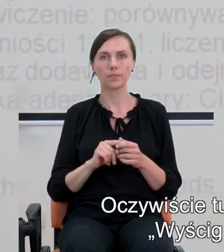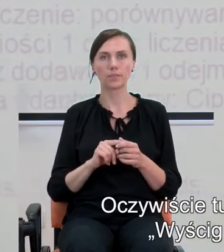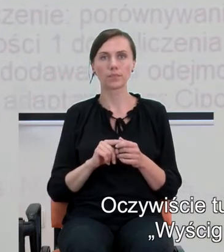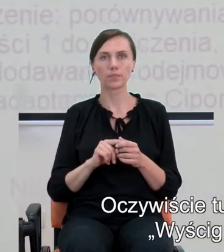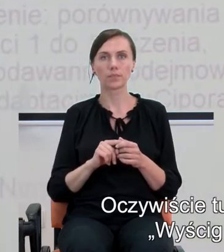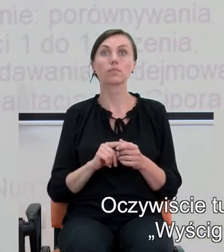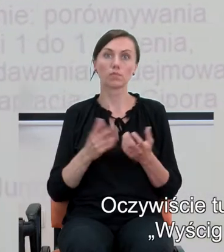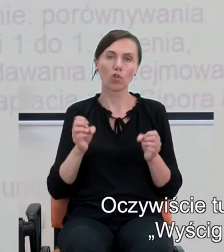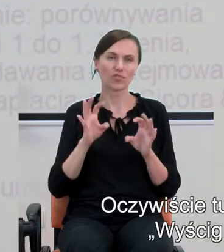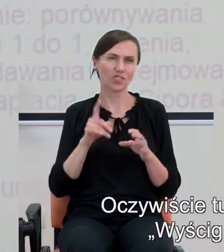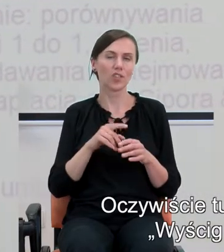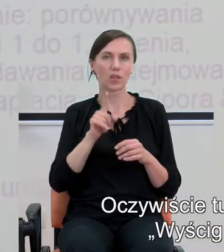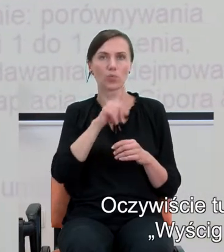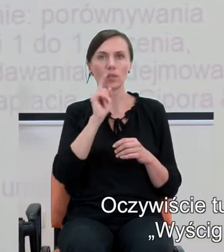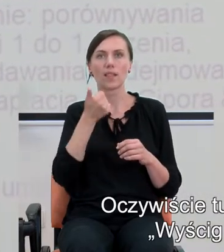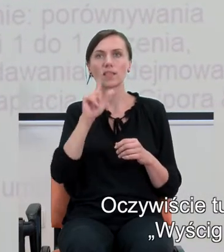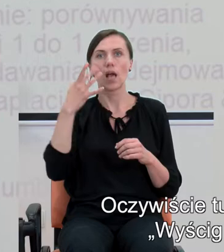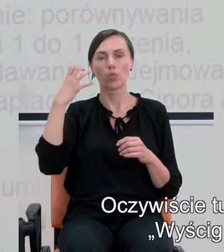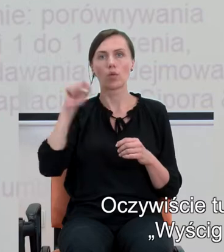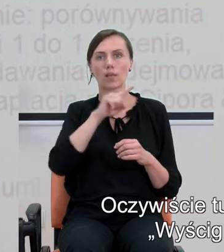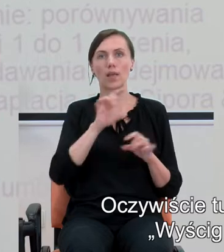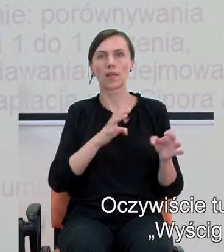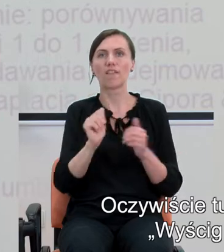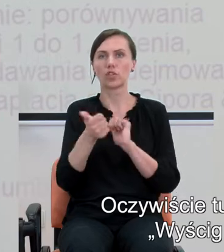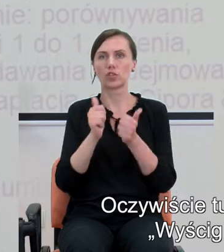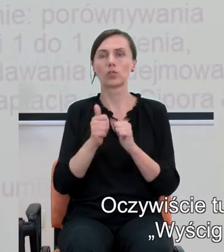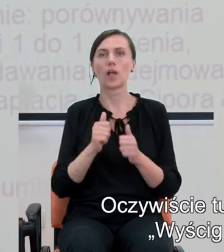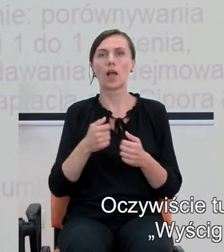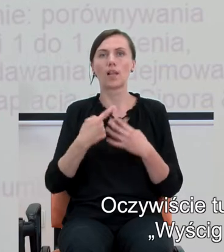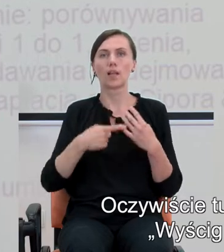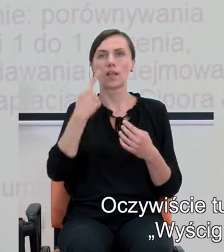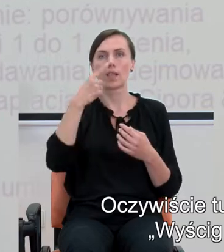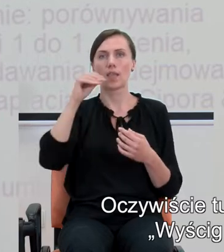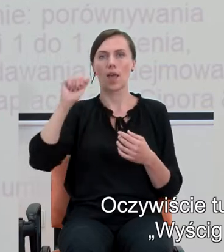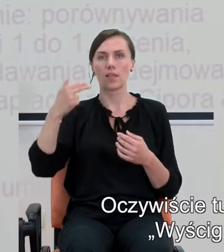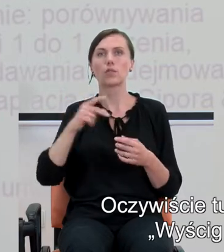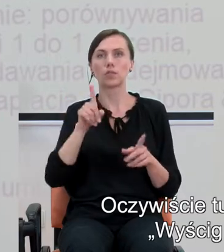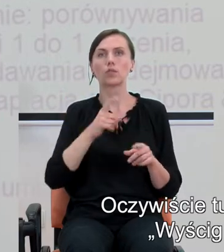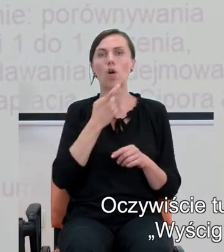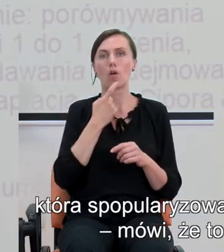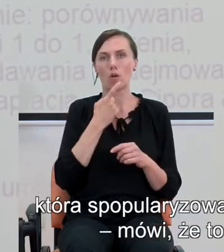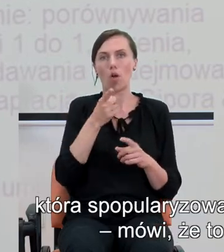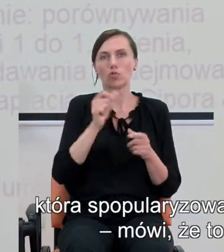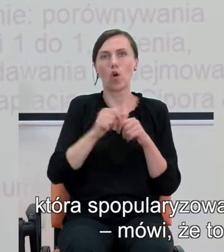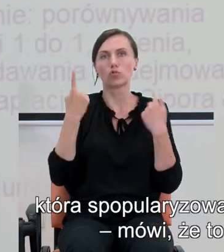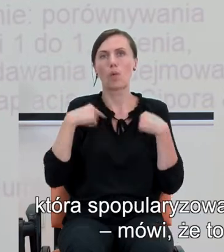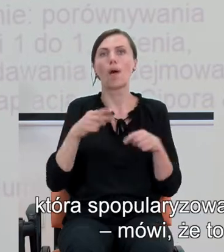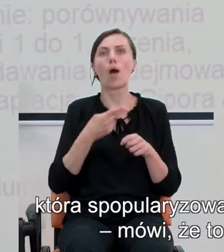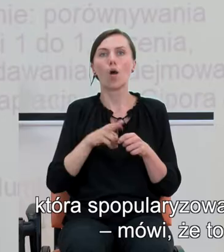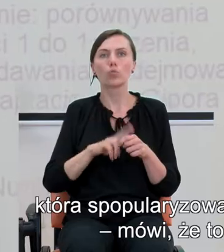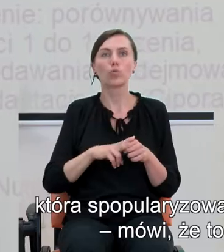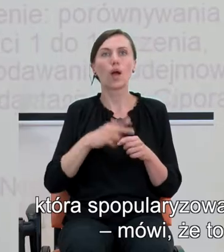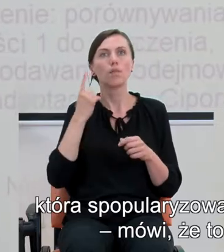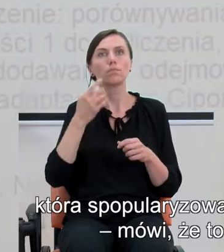badacze, zresztą jednym z autorów tej gry wyścig liczb jest Stanisław Zdean, czyli osoba, która spopularyzowała